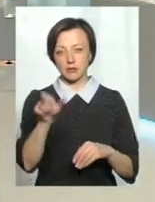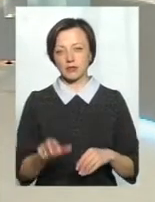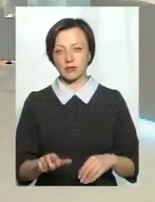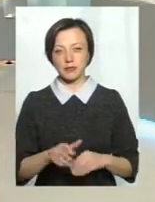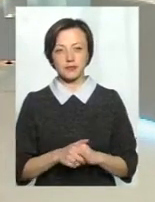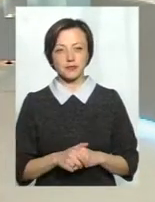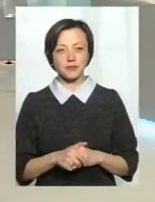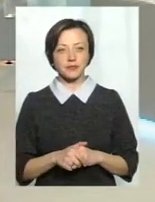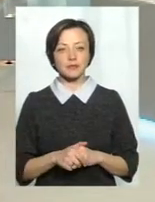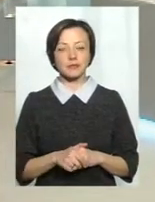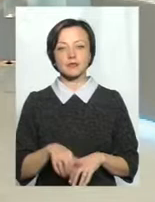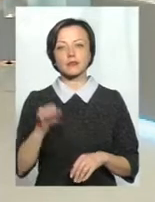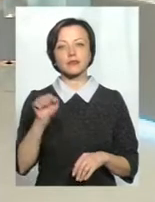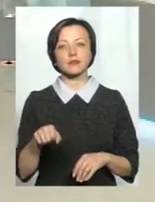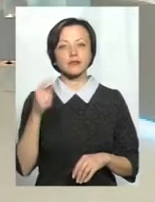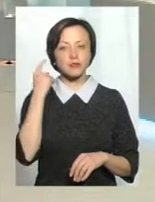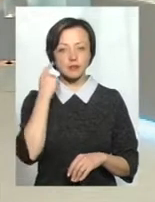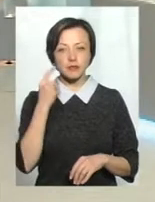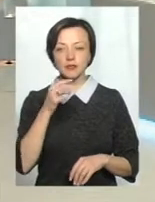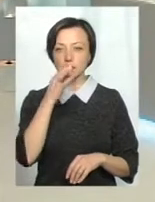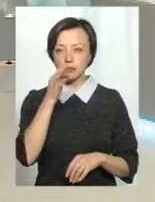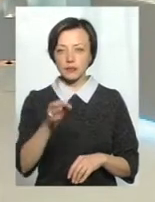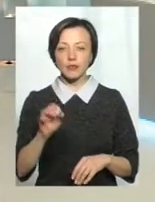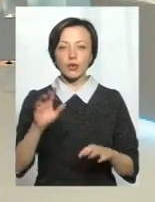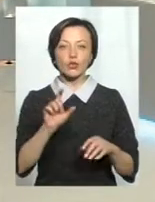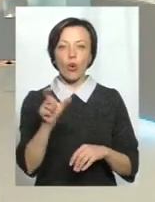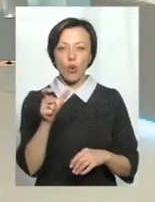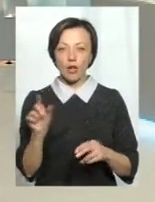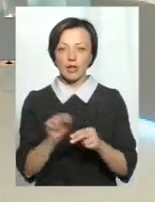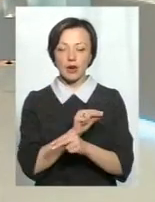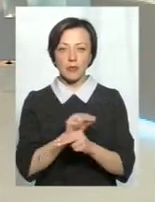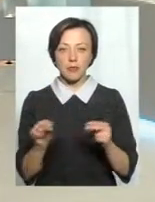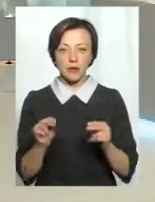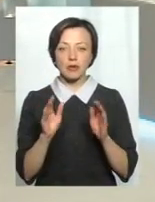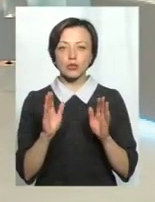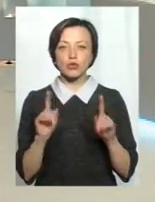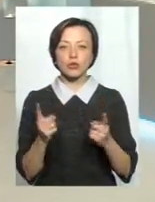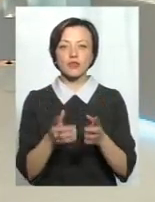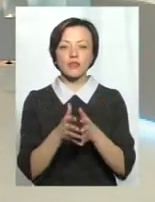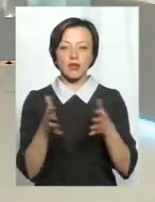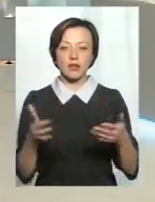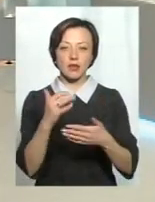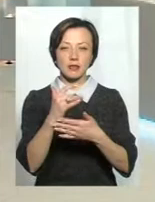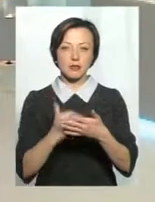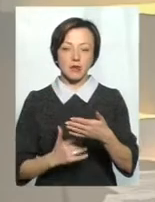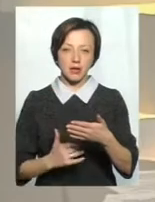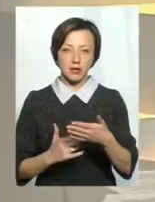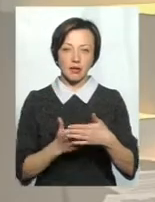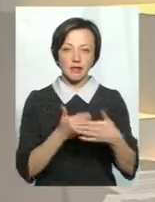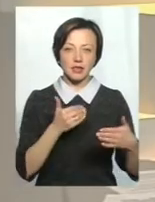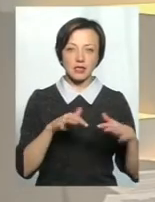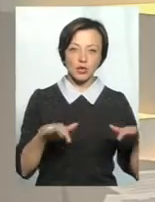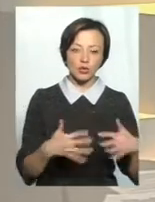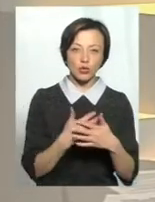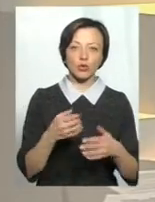Скажіть, будь ласка, можна почути твердження, що голкотерапія лікує дуже великий спектр від застуди